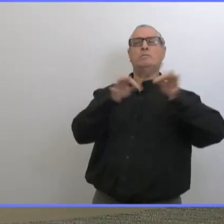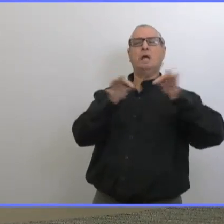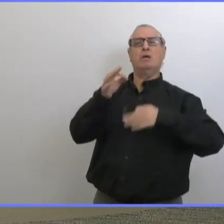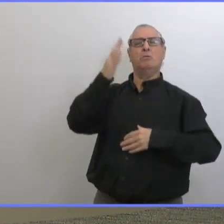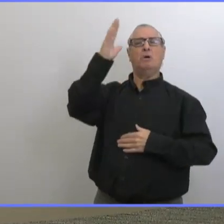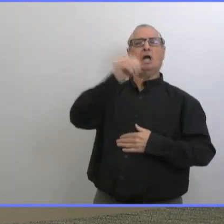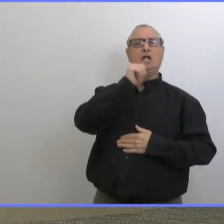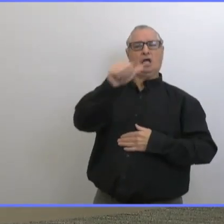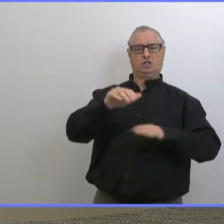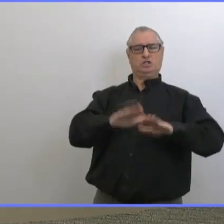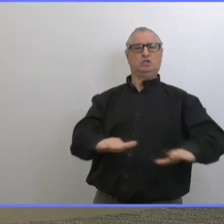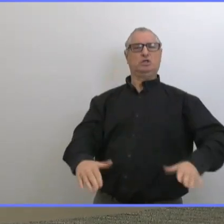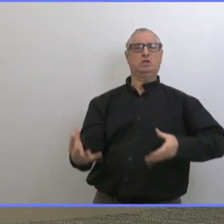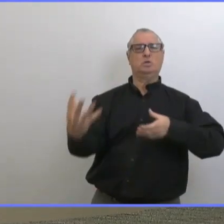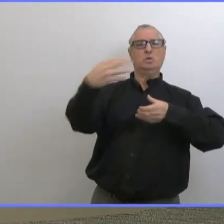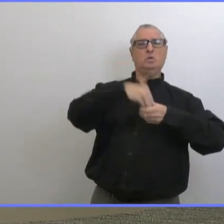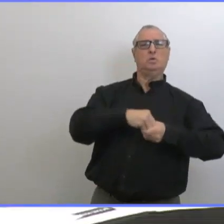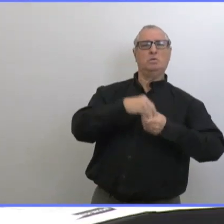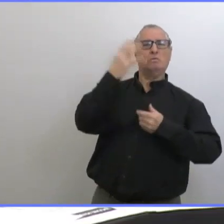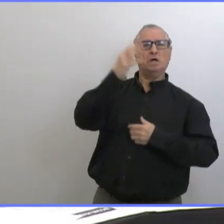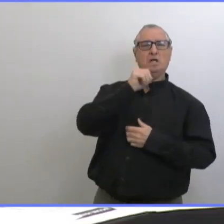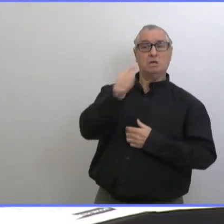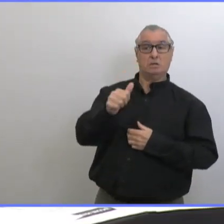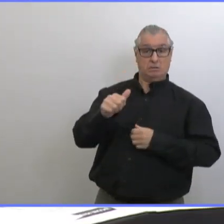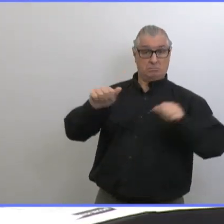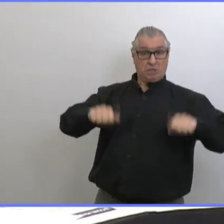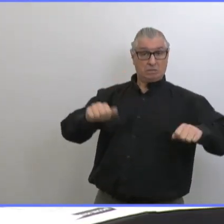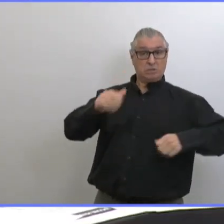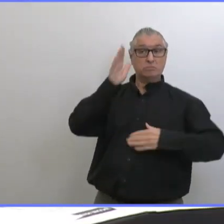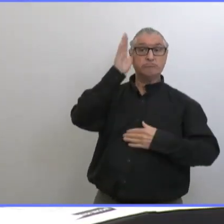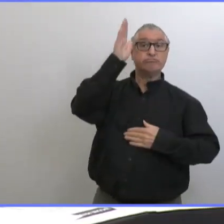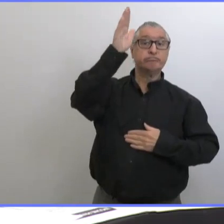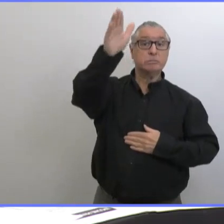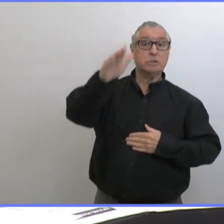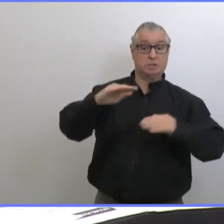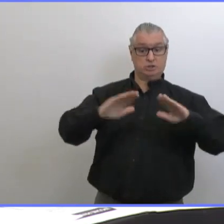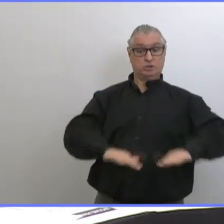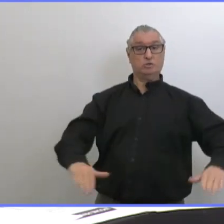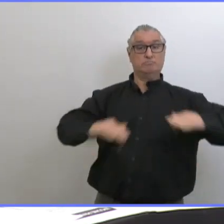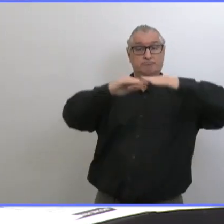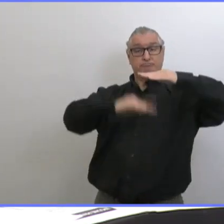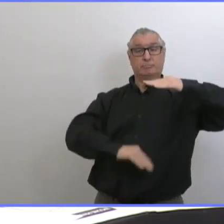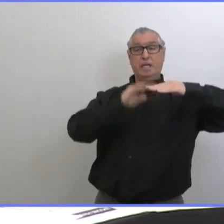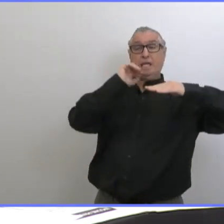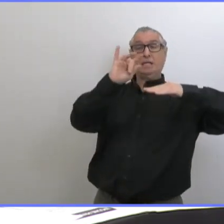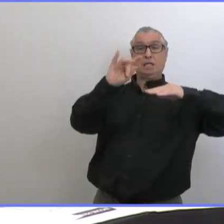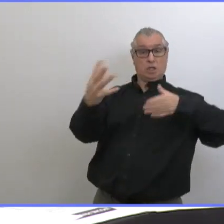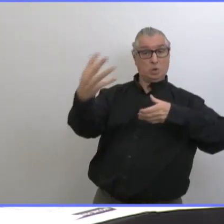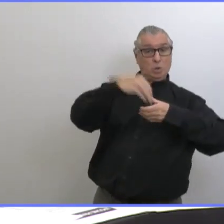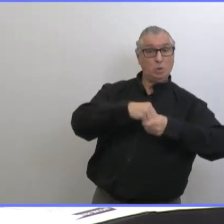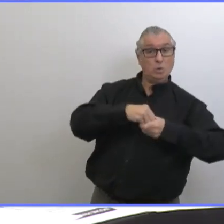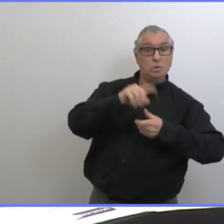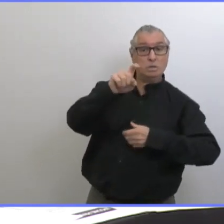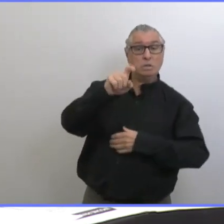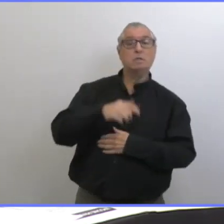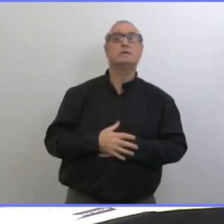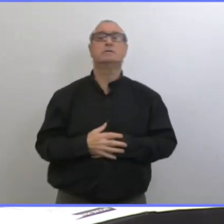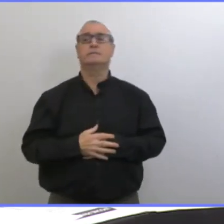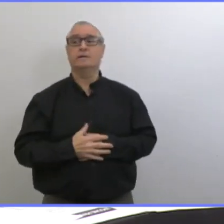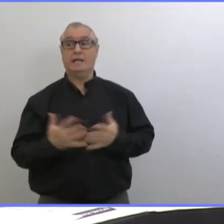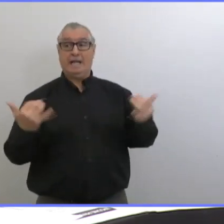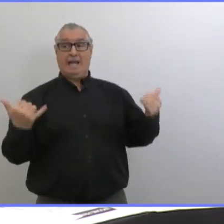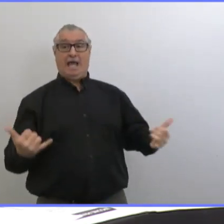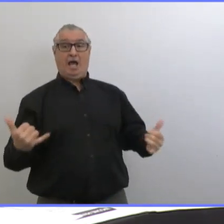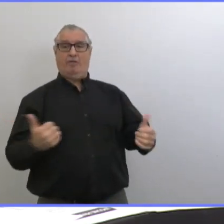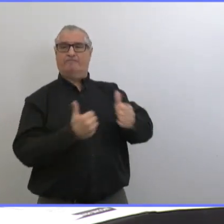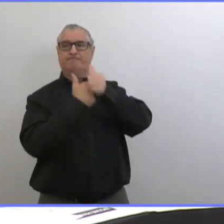inclus et quand est-ce qu'ils seront possiblement inclus à l'heure actuelle on est limité par ce qui est